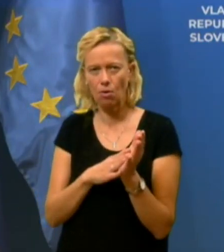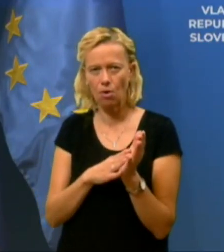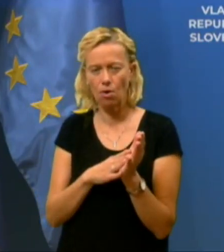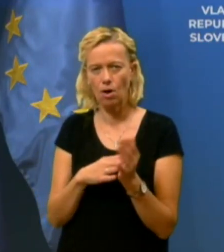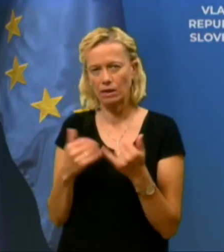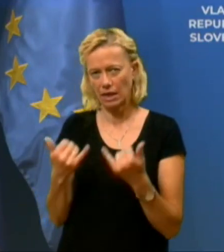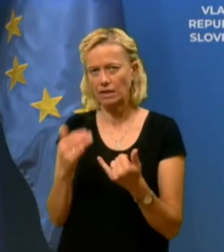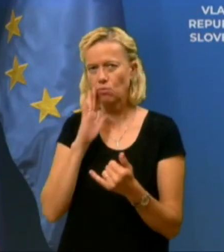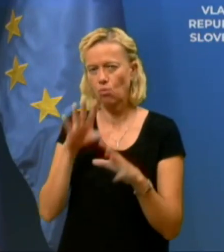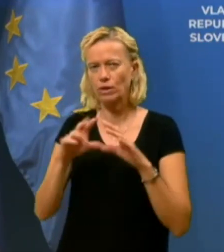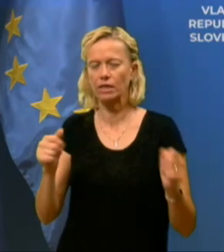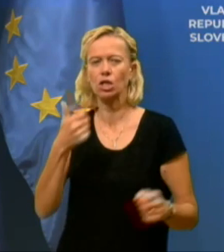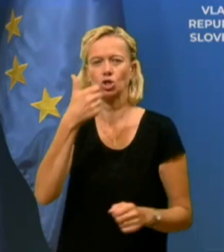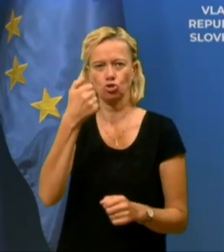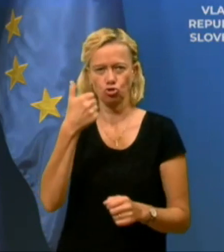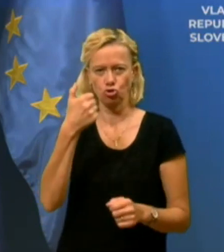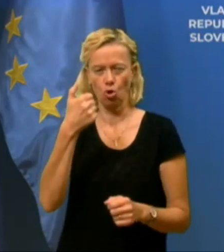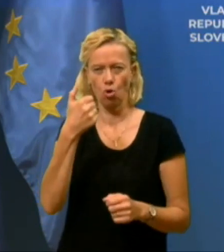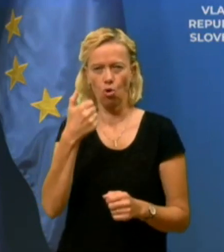naredili 100.